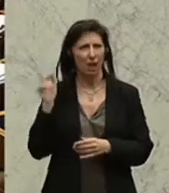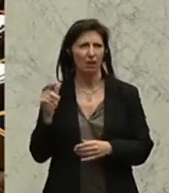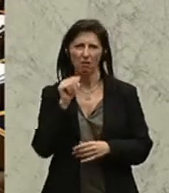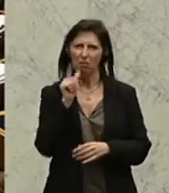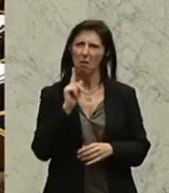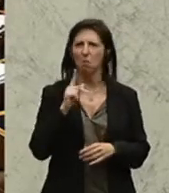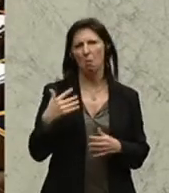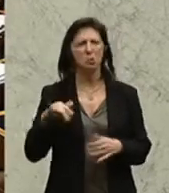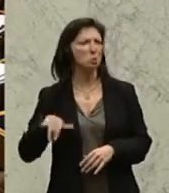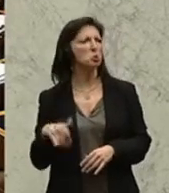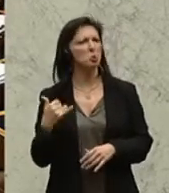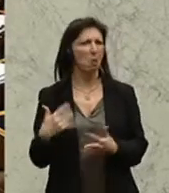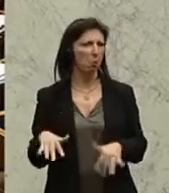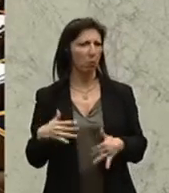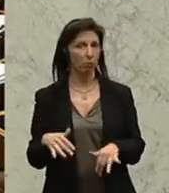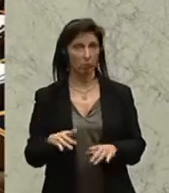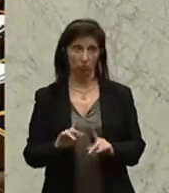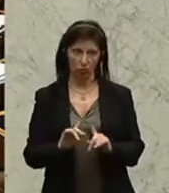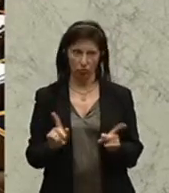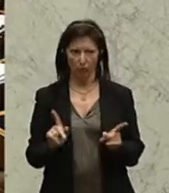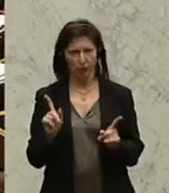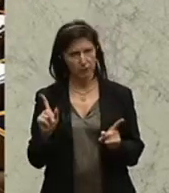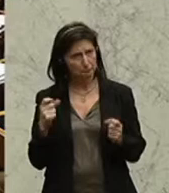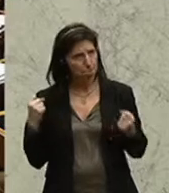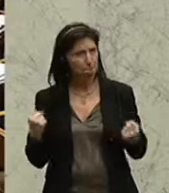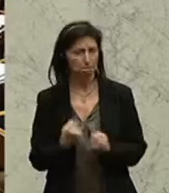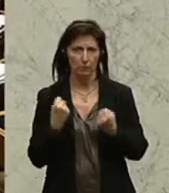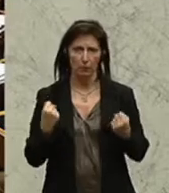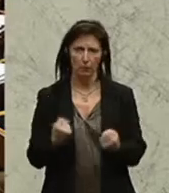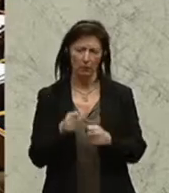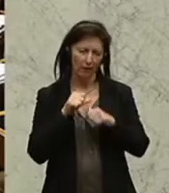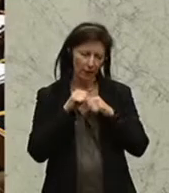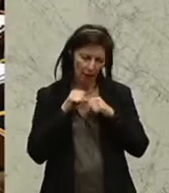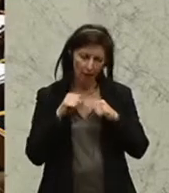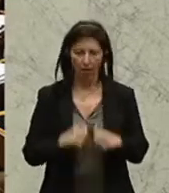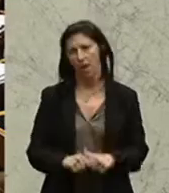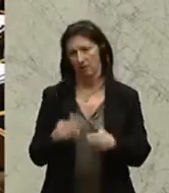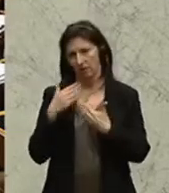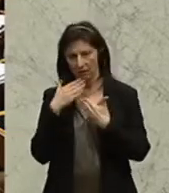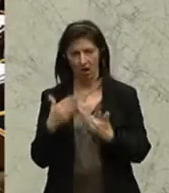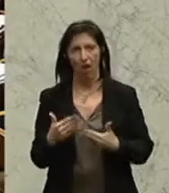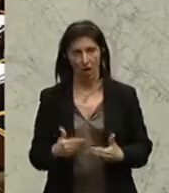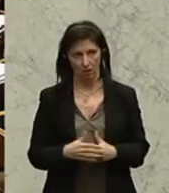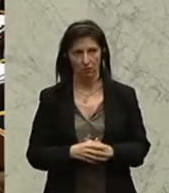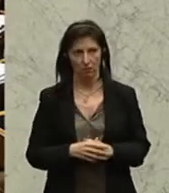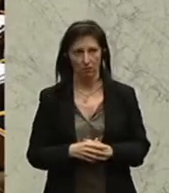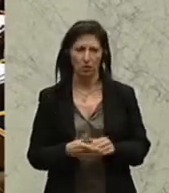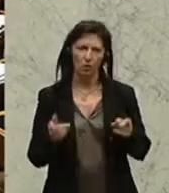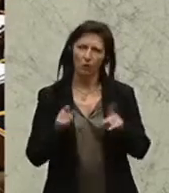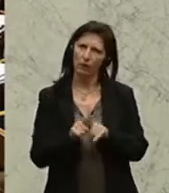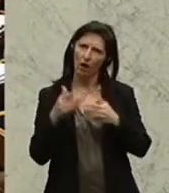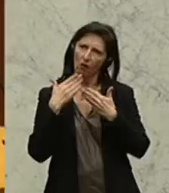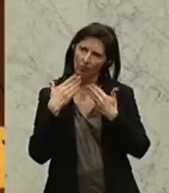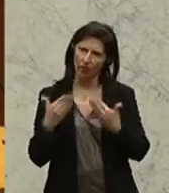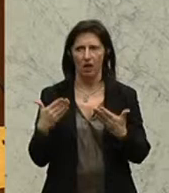nur ein Job ist für Sie, sondern dass Sie da mit Engagement bei der Sache sind. Herzlichen Dank dafür und vor allem für die